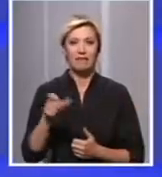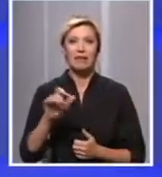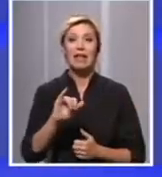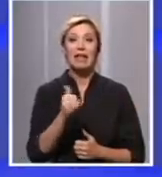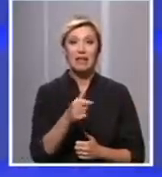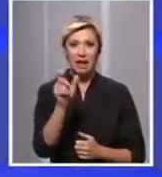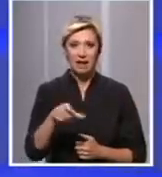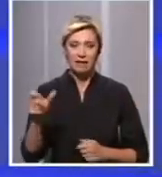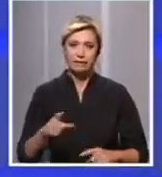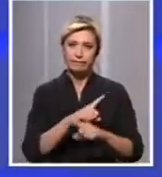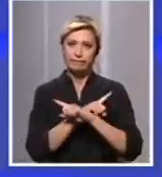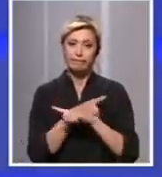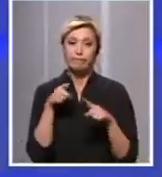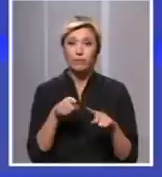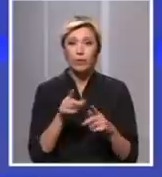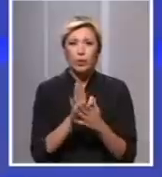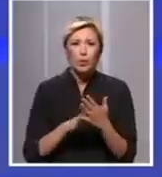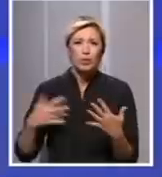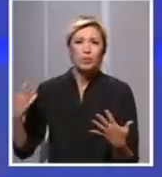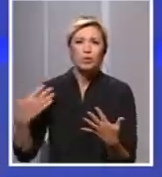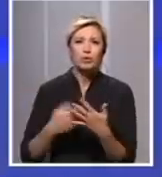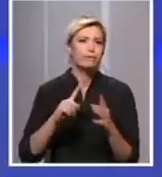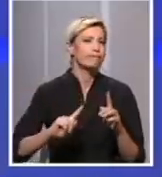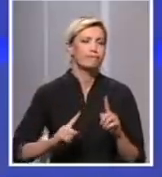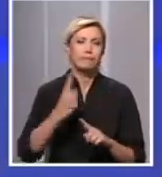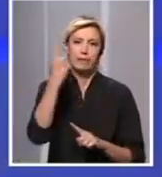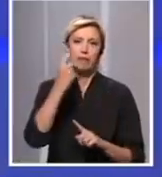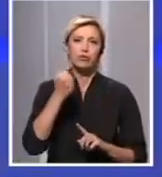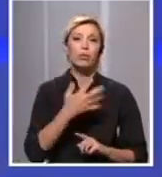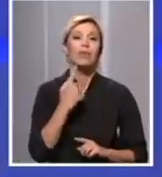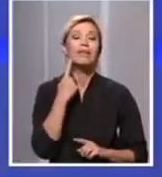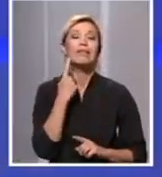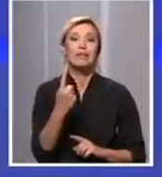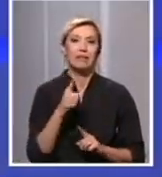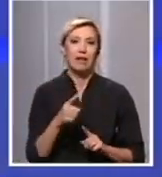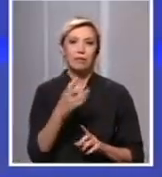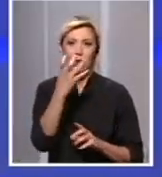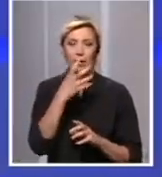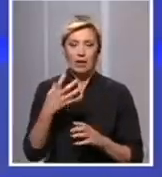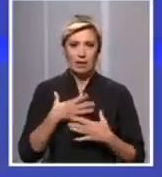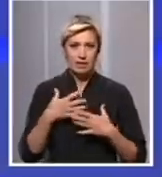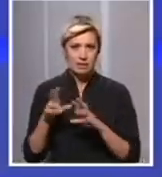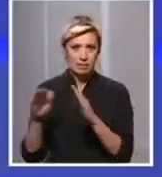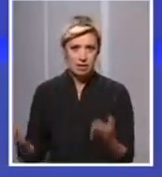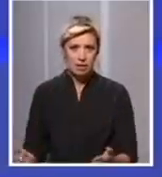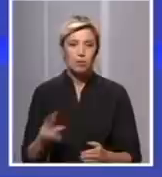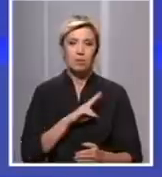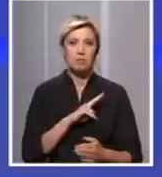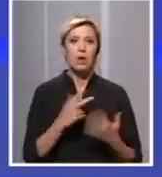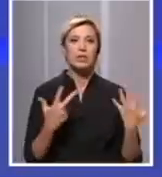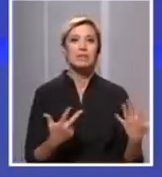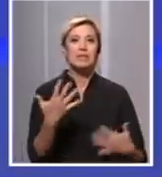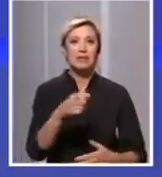je preminulo što je od početka epidemije najveći broj u jednom danu. Na respiratorima je 85 pacijena. U